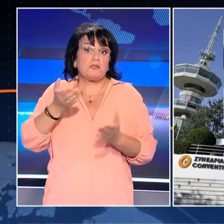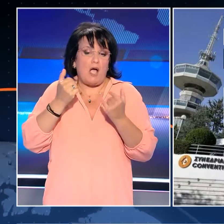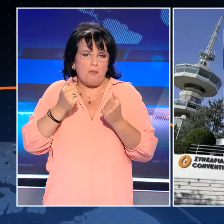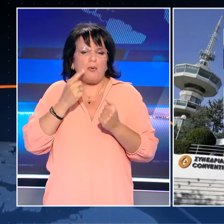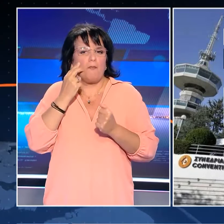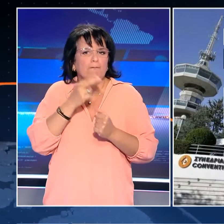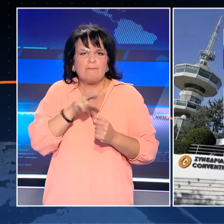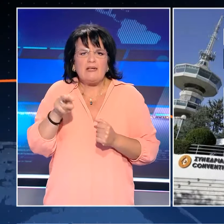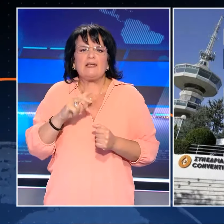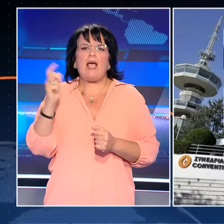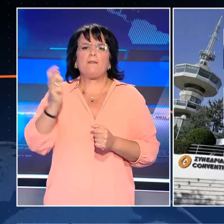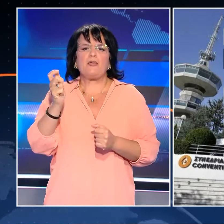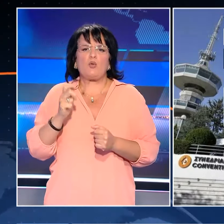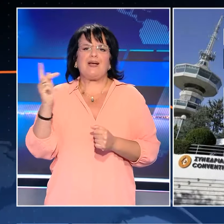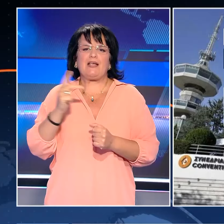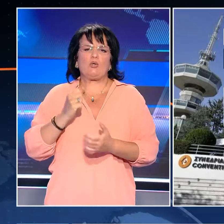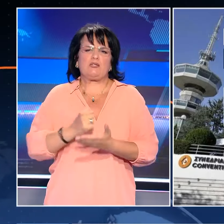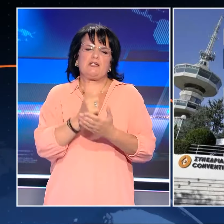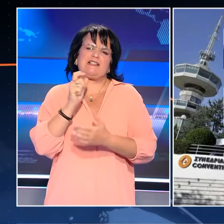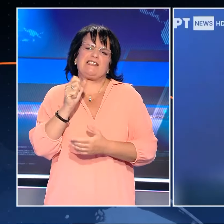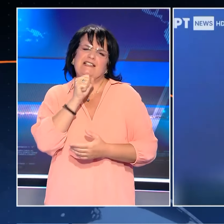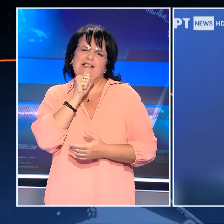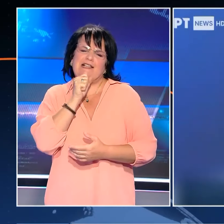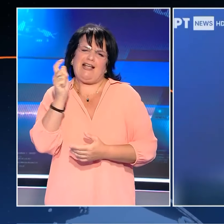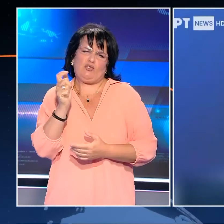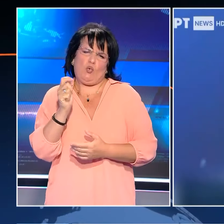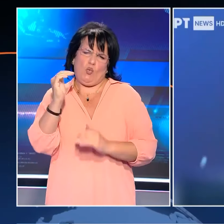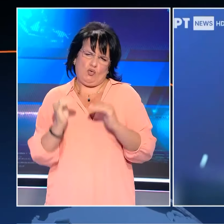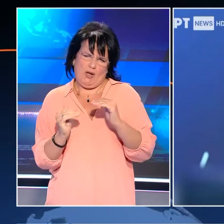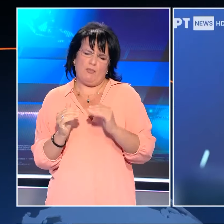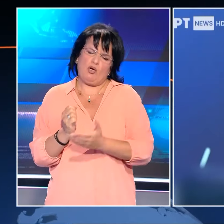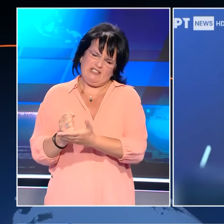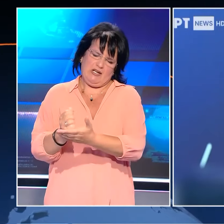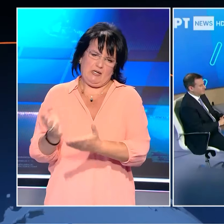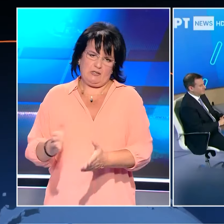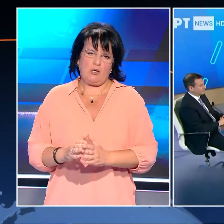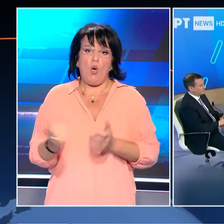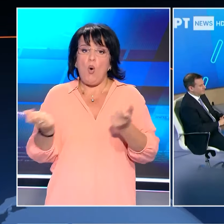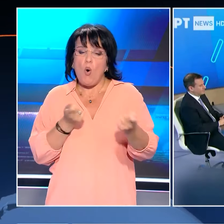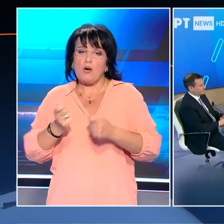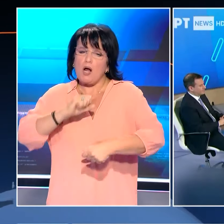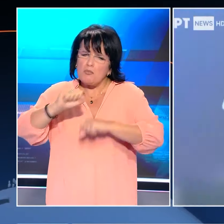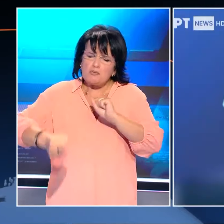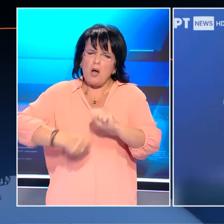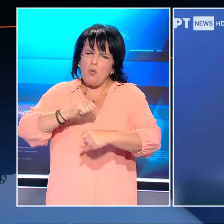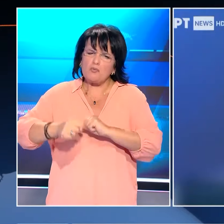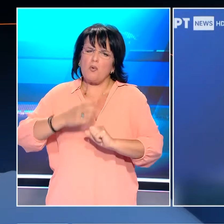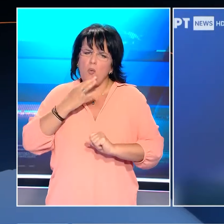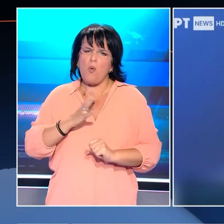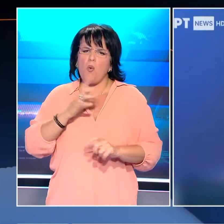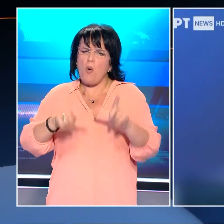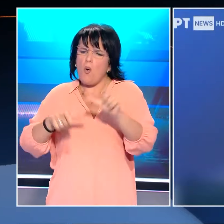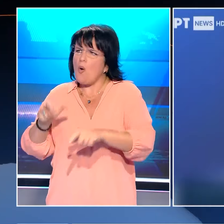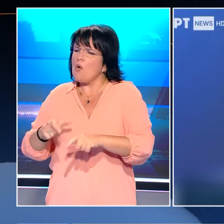και επίδομα κοινωνικής αλληλεγγύης στα Χριστούγεννα για χαμηλοσυνταξιούχους. Αυτό που χρειάζεται σήμερα είναι οργανωμένος αγώνας παντού. Ο κόσμος